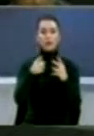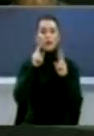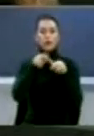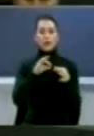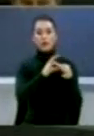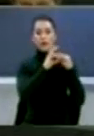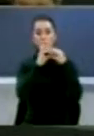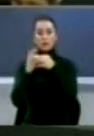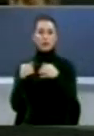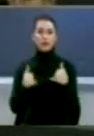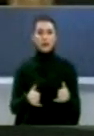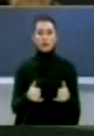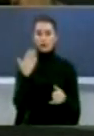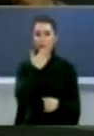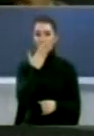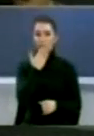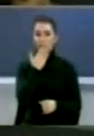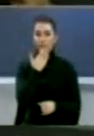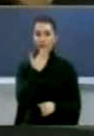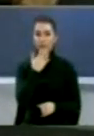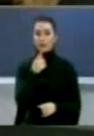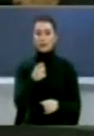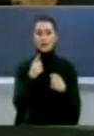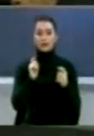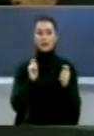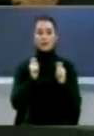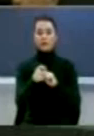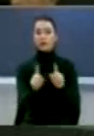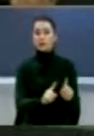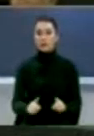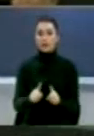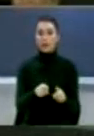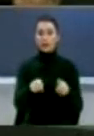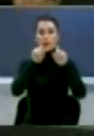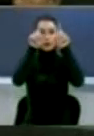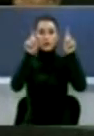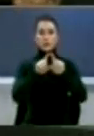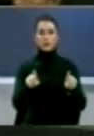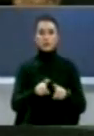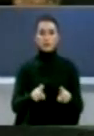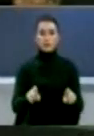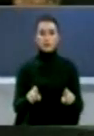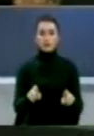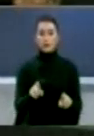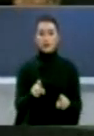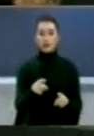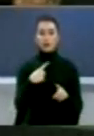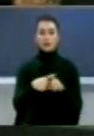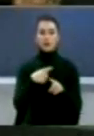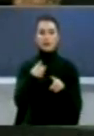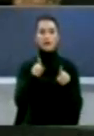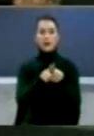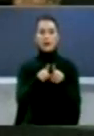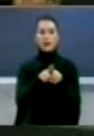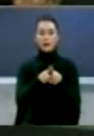anishme të sistemit të arsimit Një qasje e rej e cila do të synonte që institucionin të asëndronte në një funksion bashkë produs